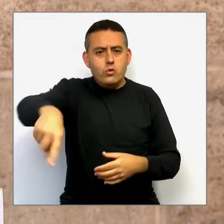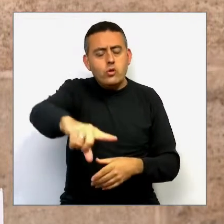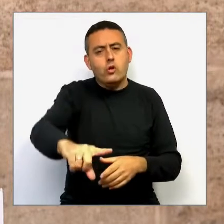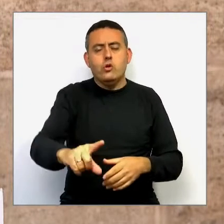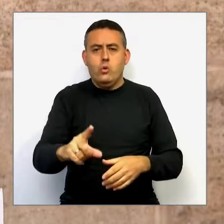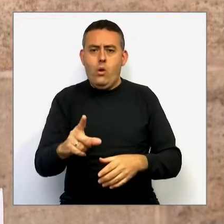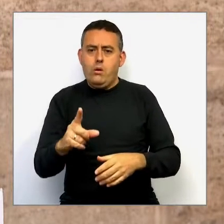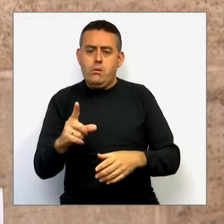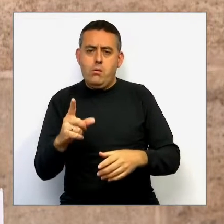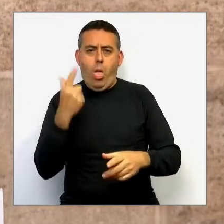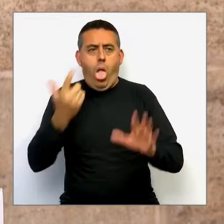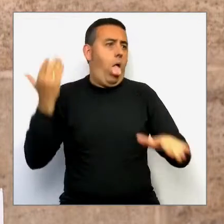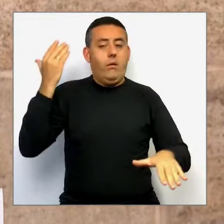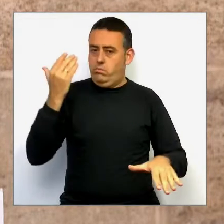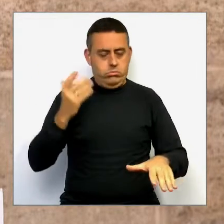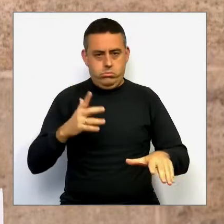màxima.